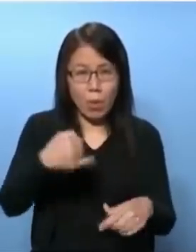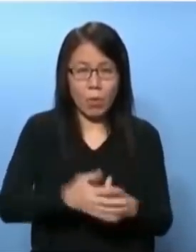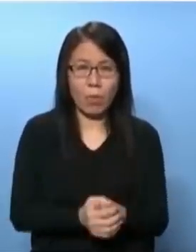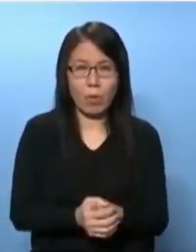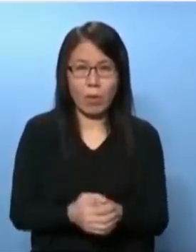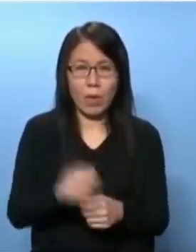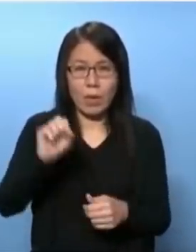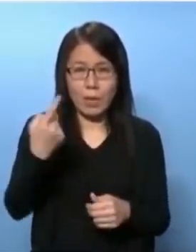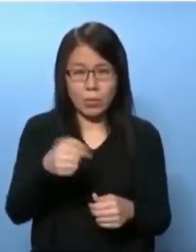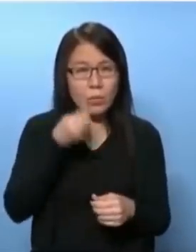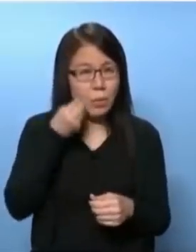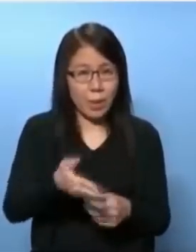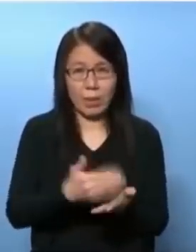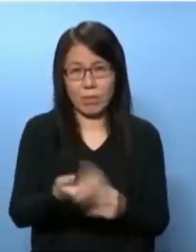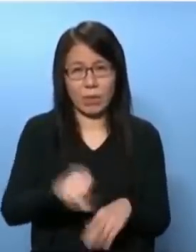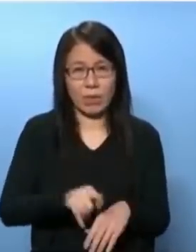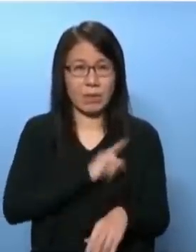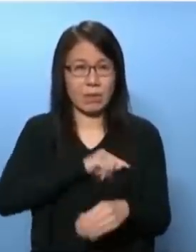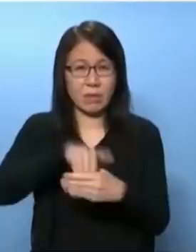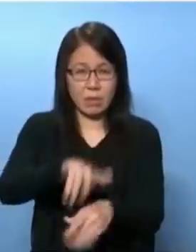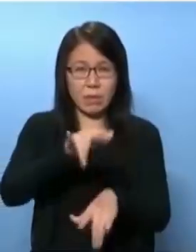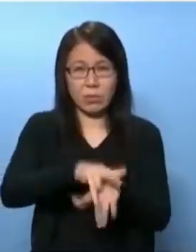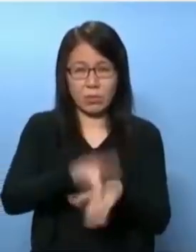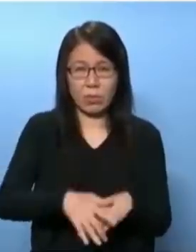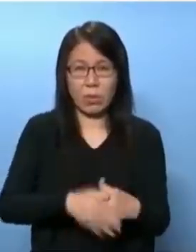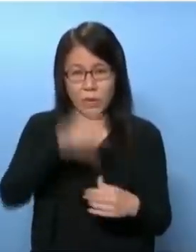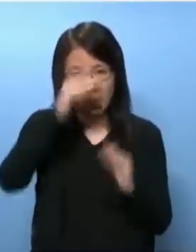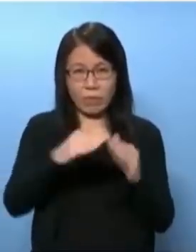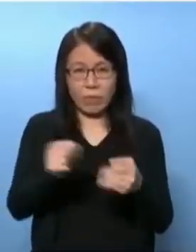一毫子都不会给你了你拿中援啊罗志刚教的